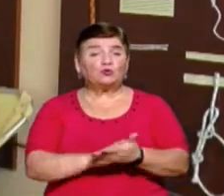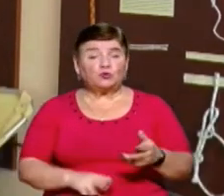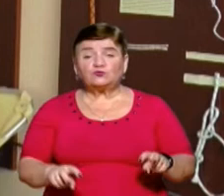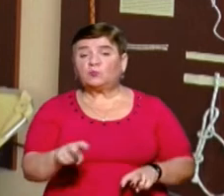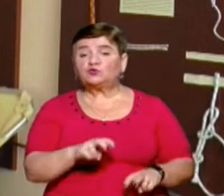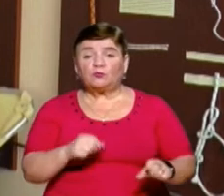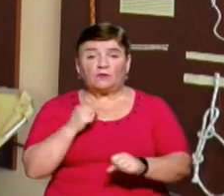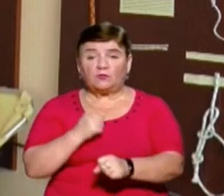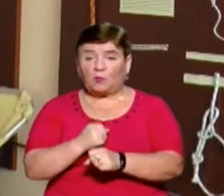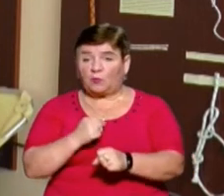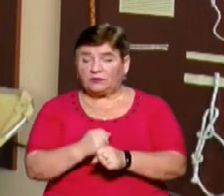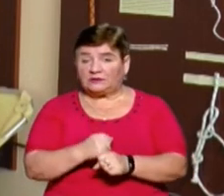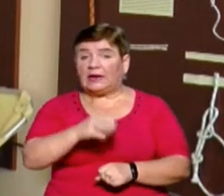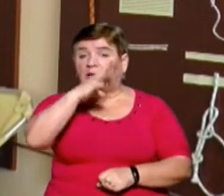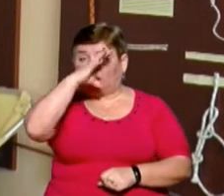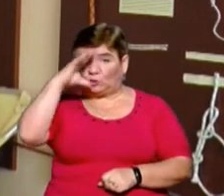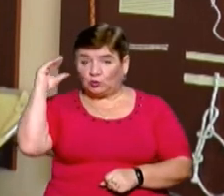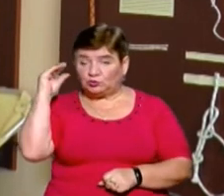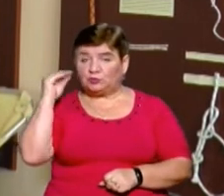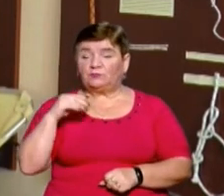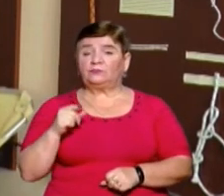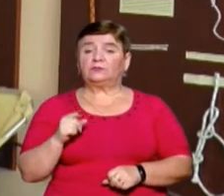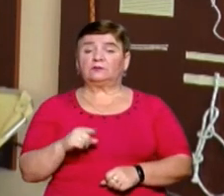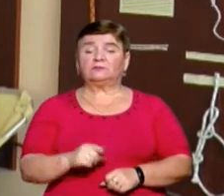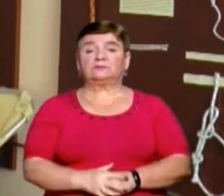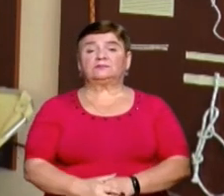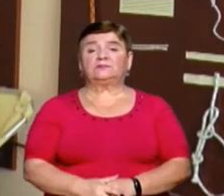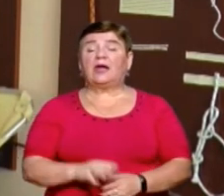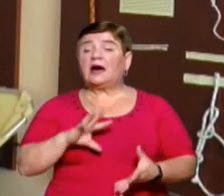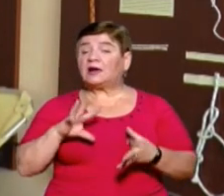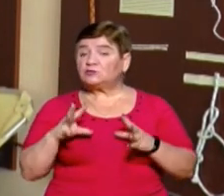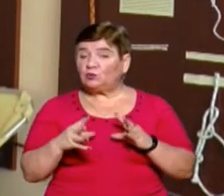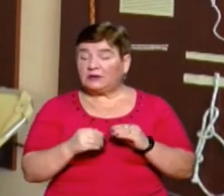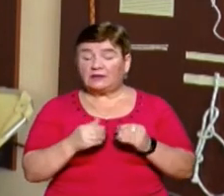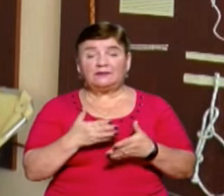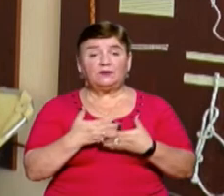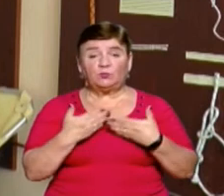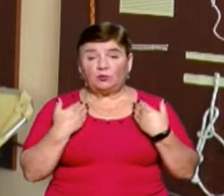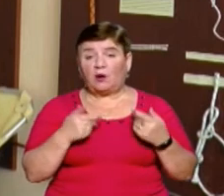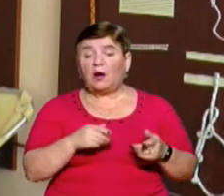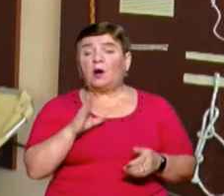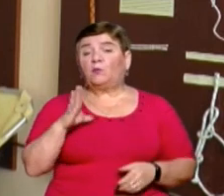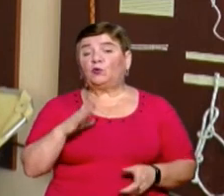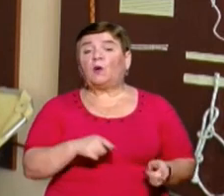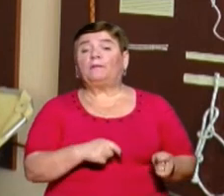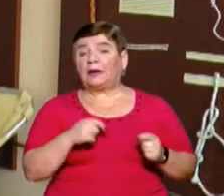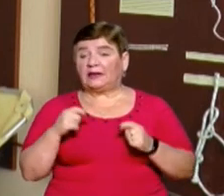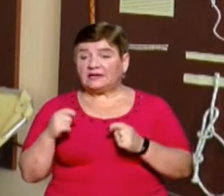пошукові роботи до пізної ночі. Однак результатів не було, було перенесено